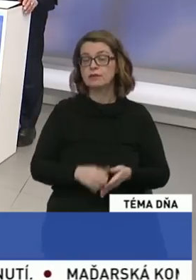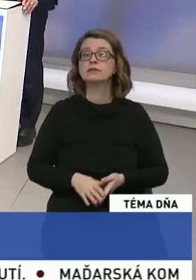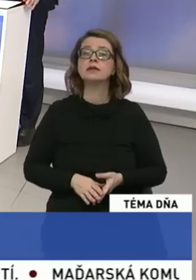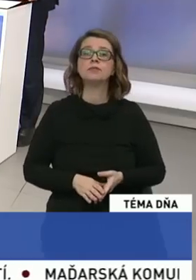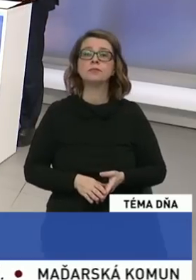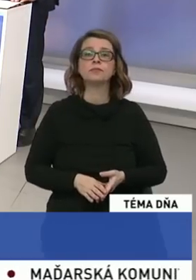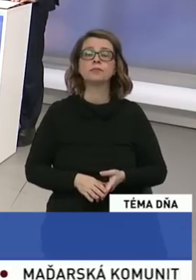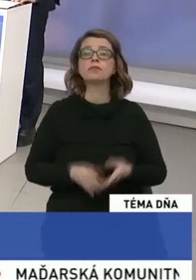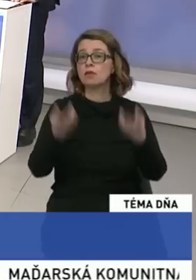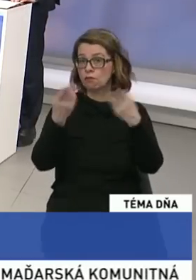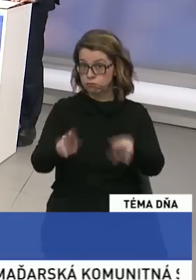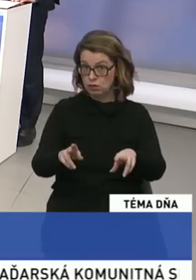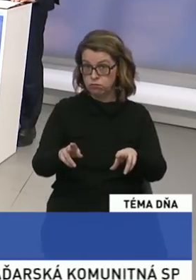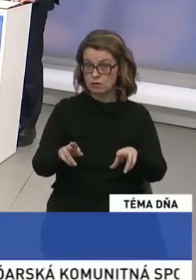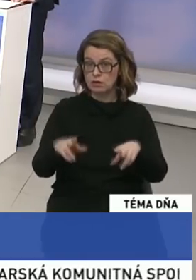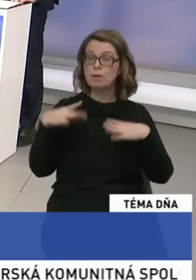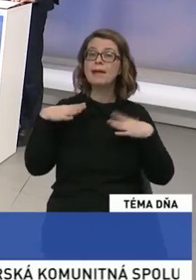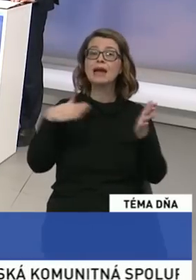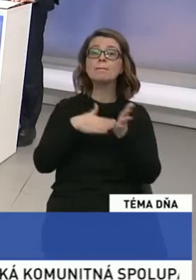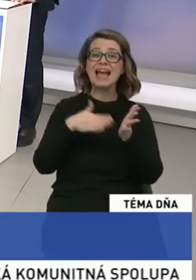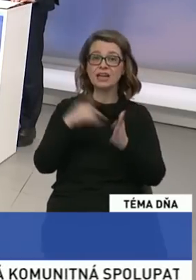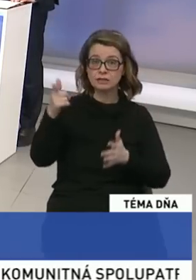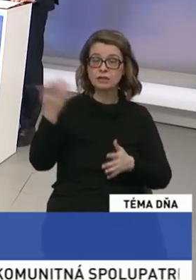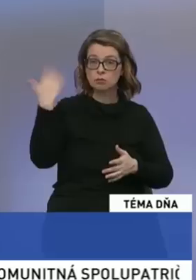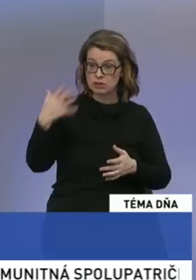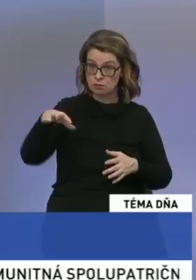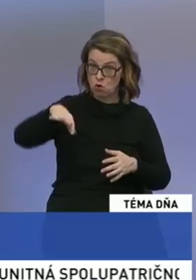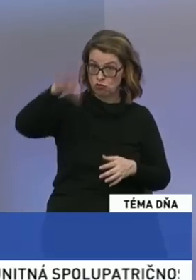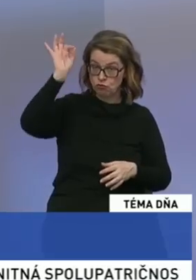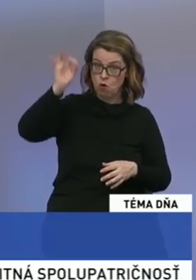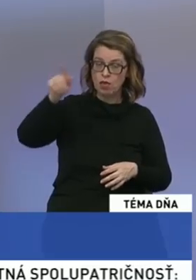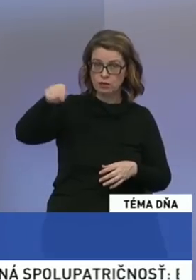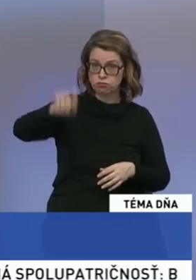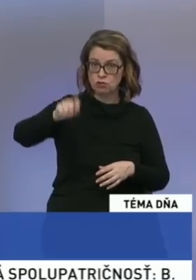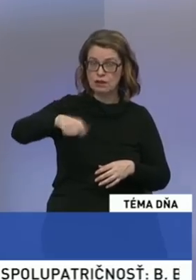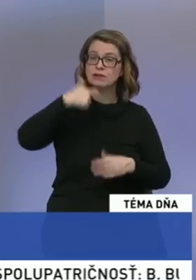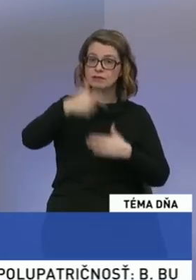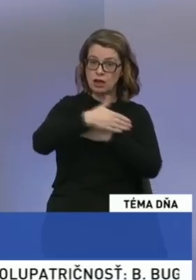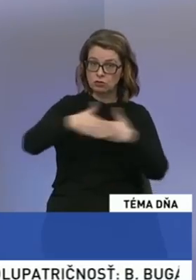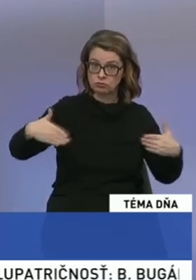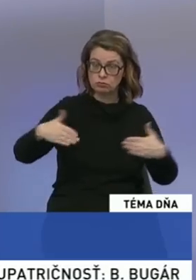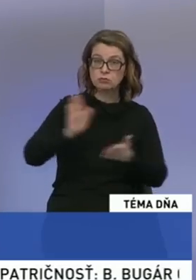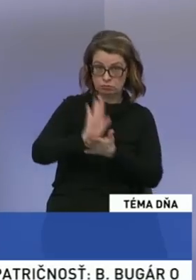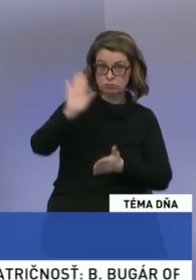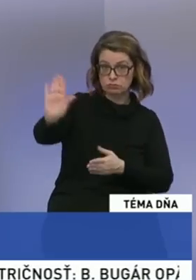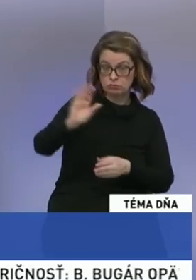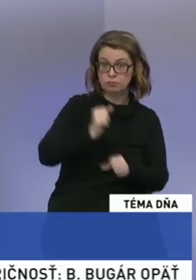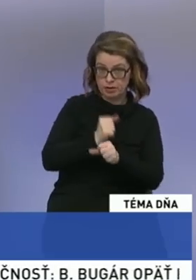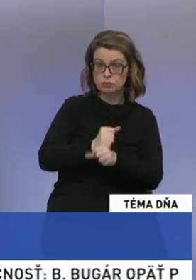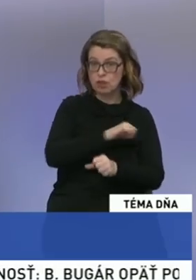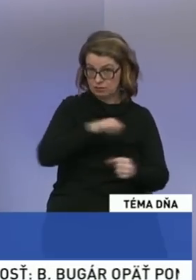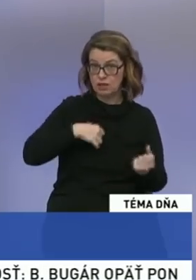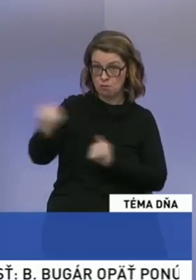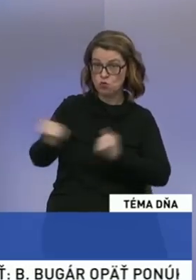V prípade, že by ste boli, pán Majersky, zvolení do funkcie poslanca Národnej rady, ponecháte si aj funkciu v samozpráve po